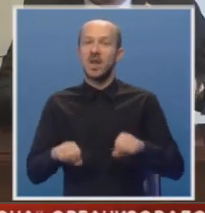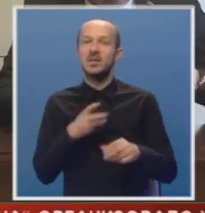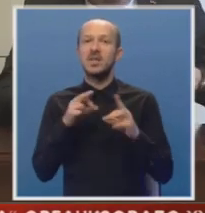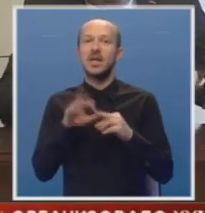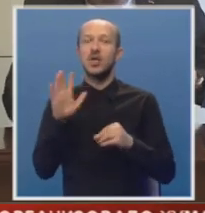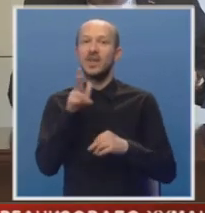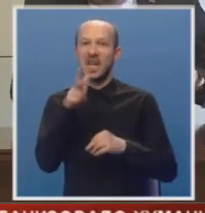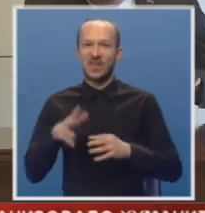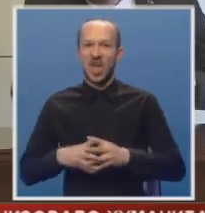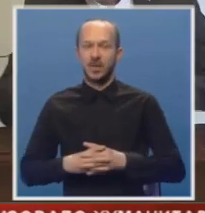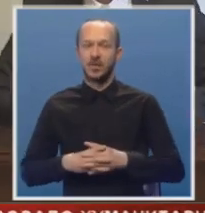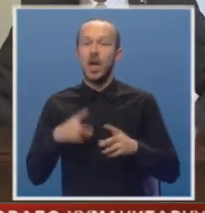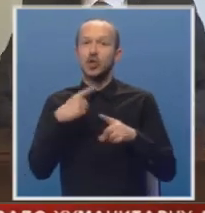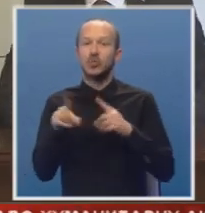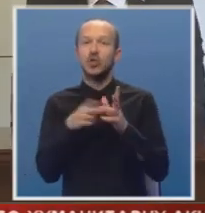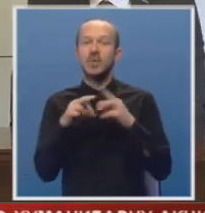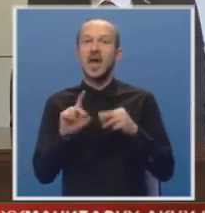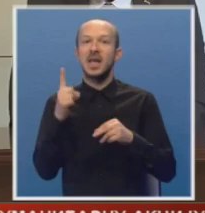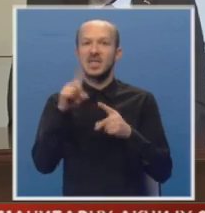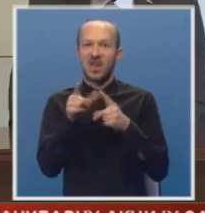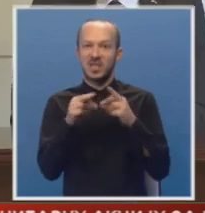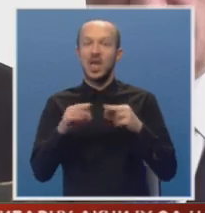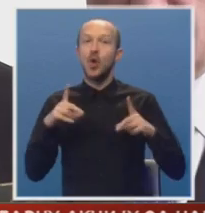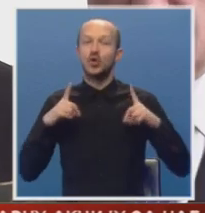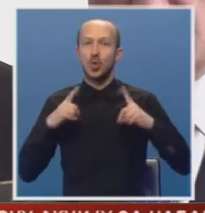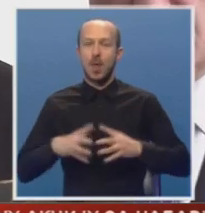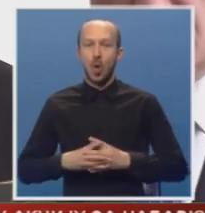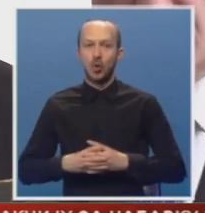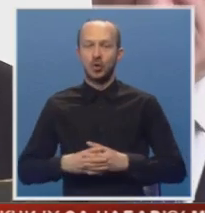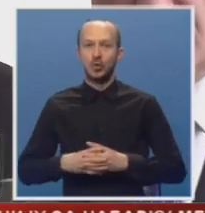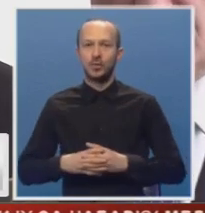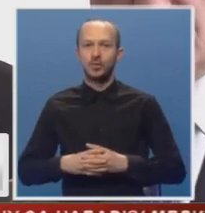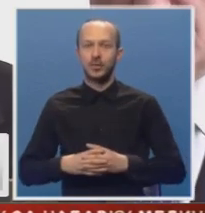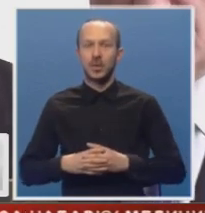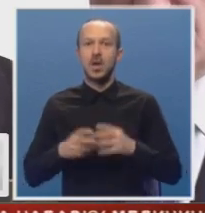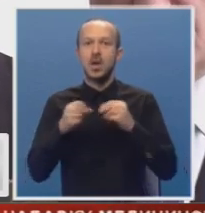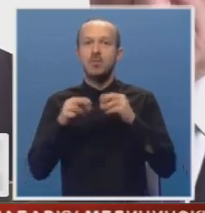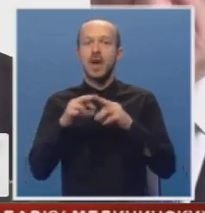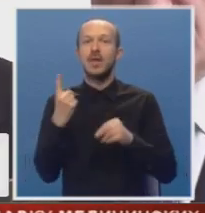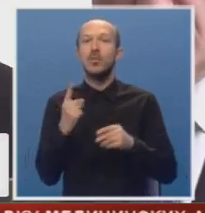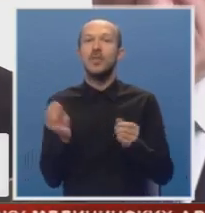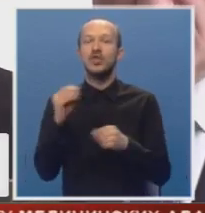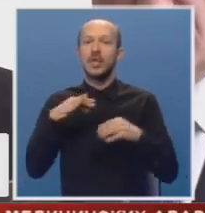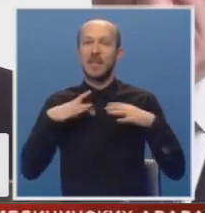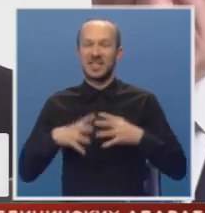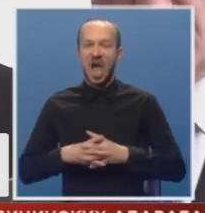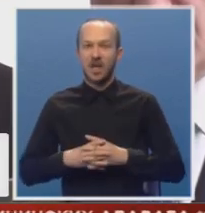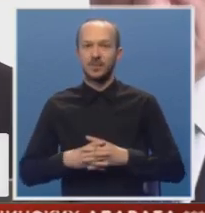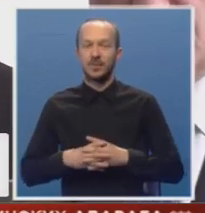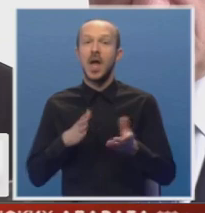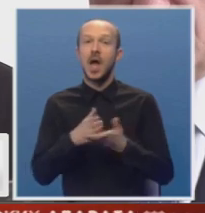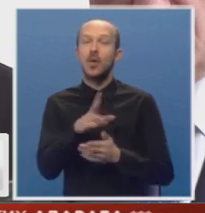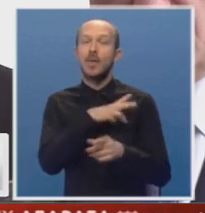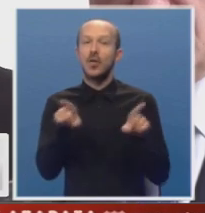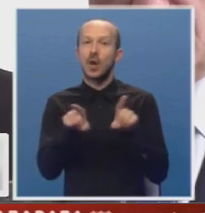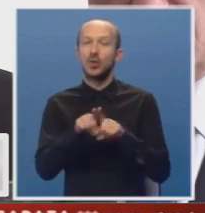za njihove zahtjeve. Obzirom na rast inflaciju očekujemo barno jedno povećanje penzija. Očekujemo